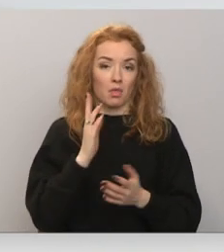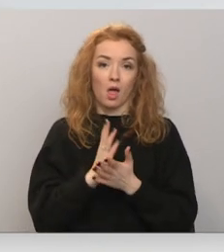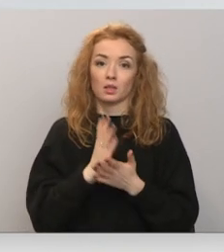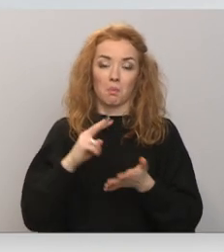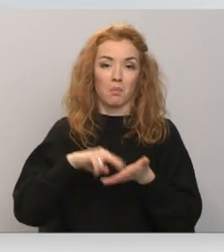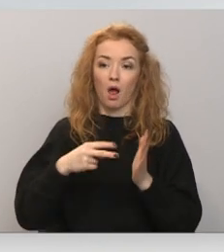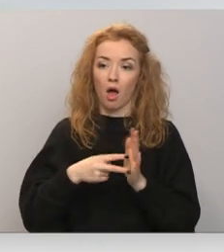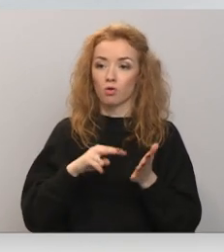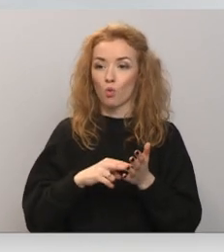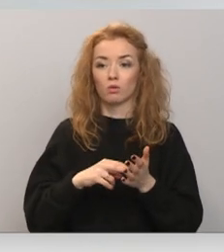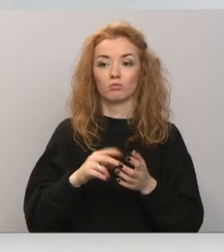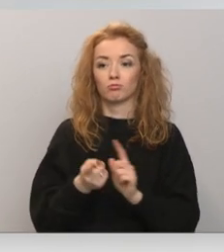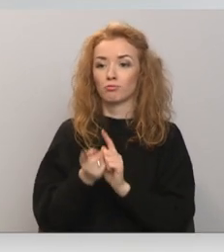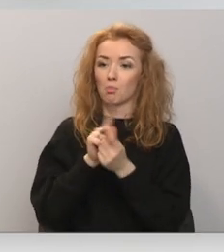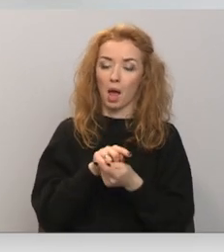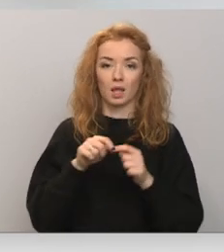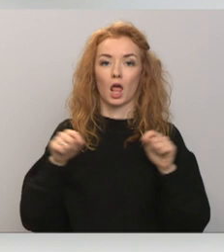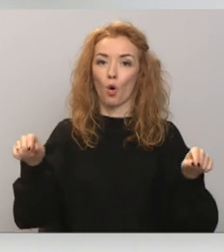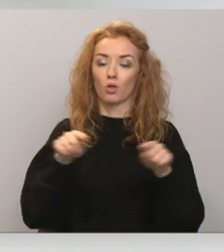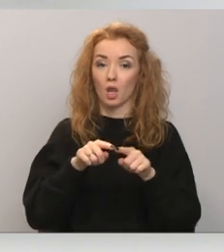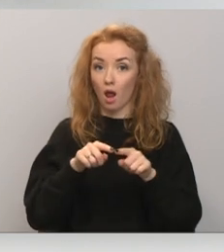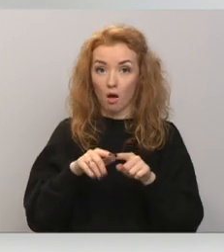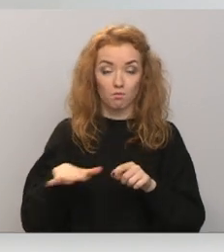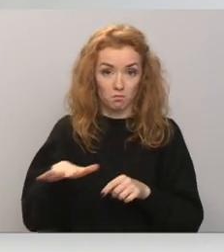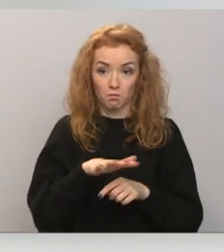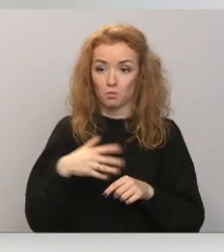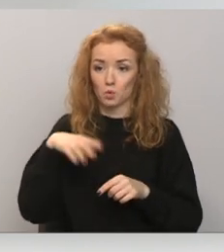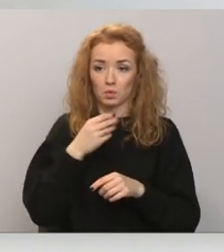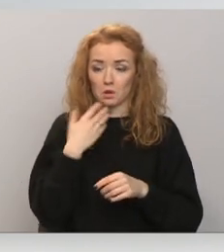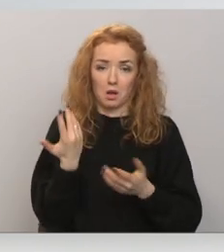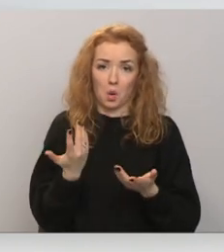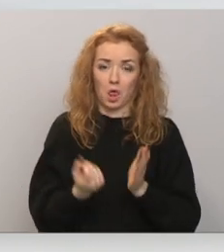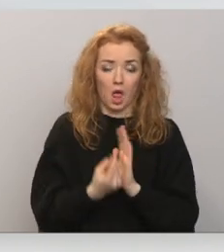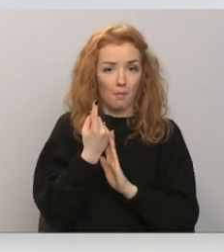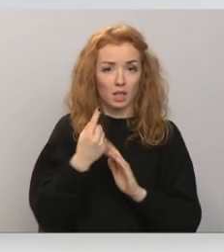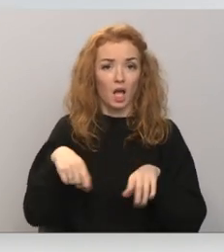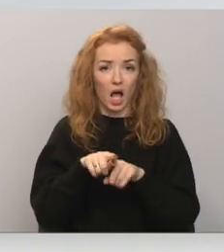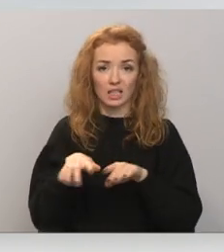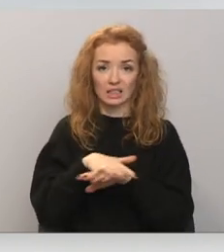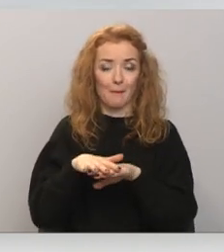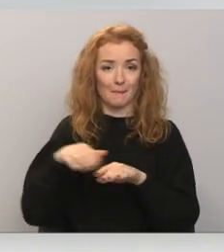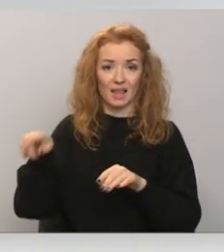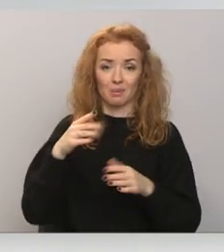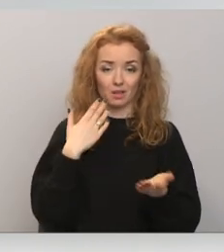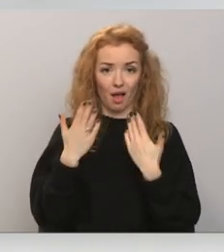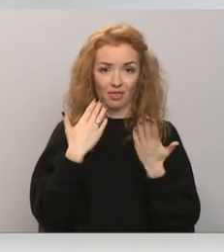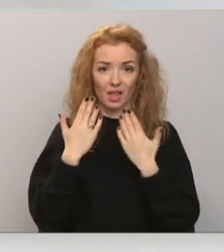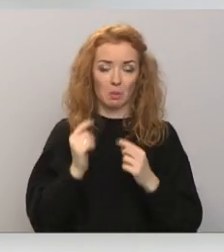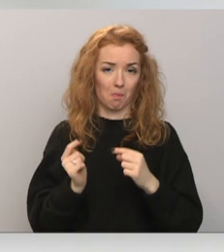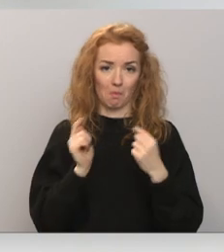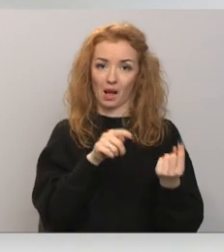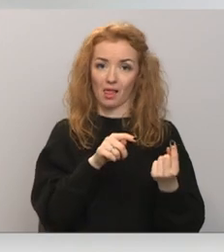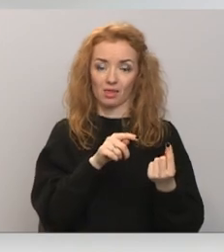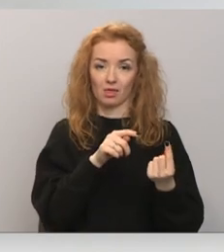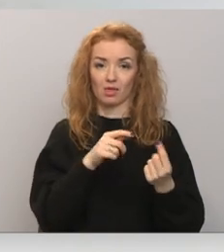plānojumu kaut kādā veidā, jo mums, es domāju, nav nekāds pamats. Nemot vēr arī sabiedrības attieši un pret šādu veidu